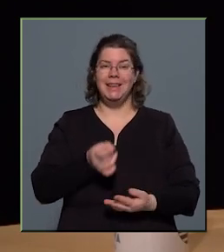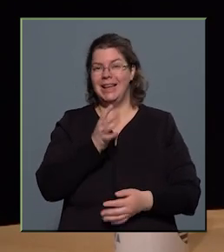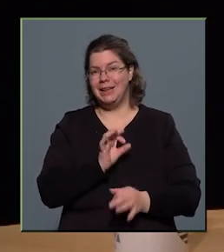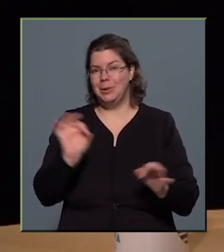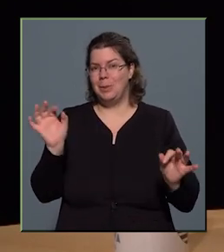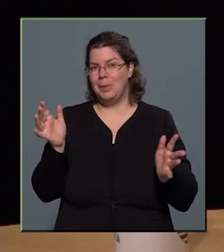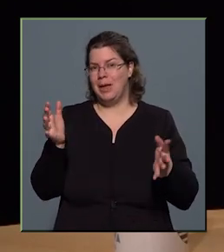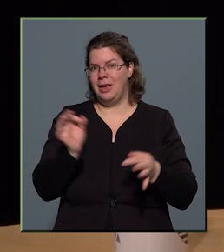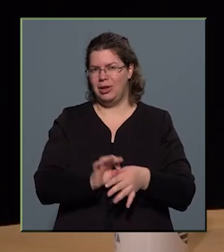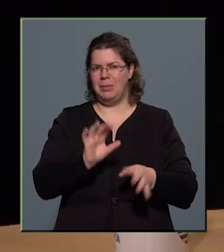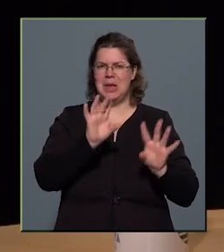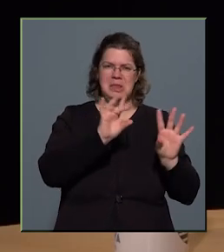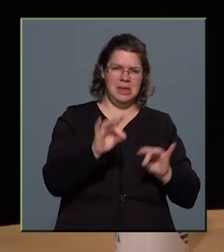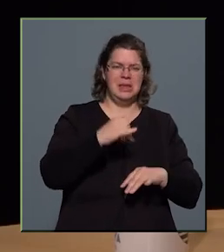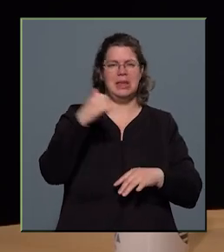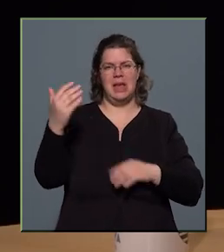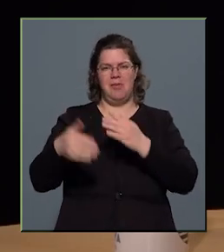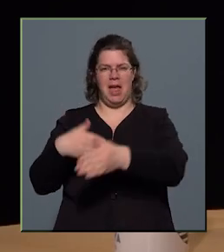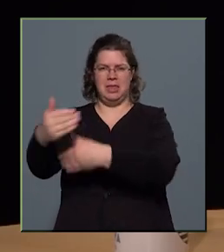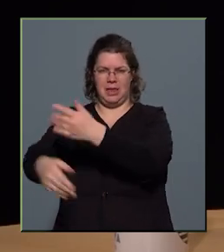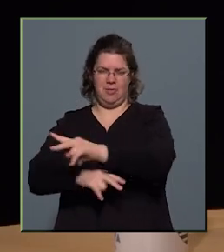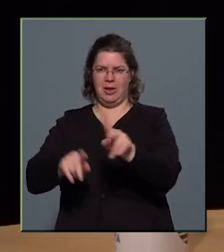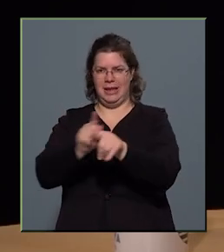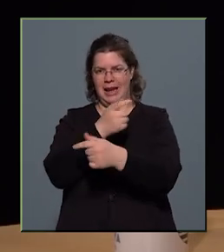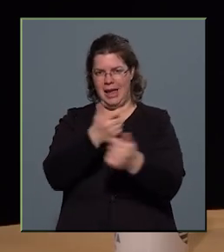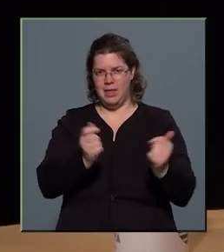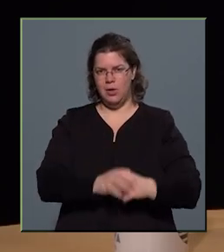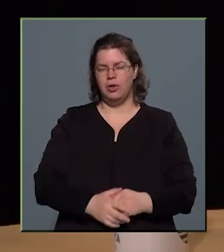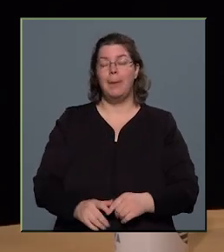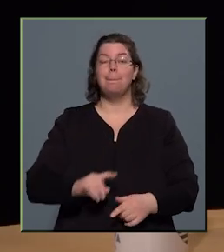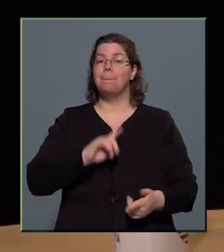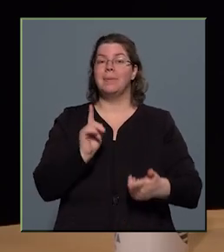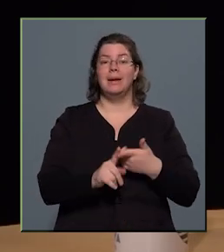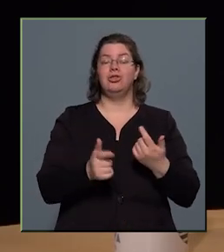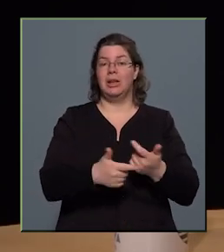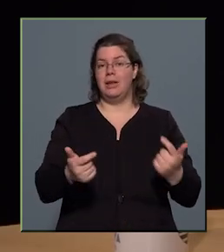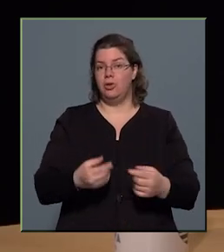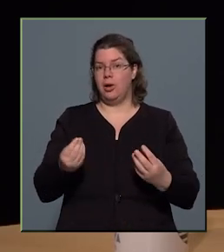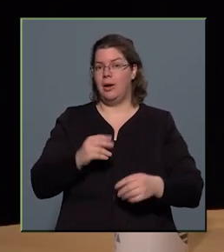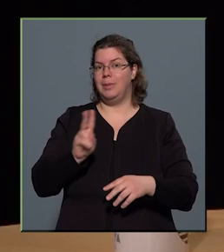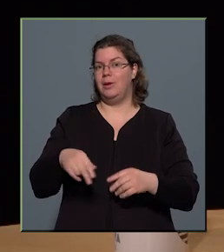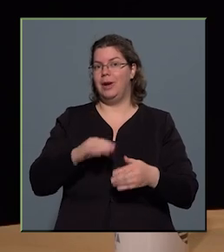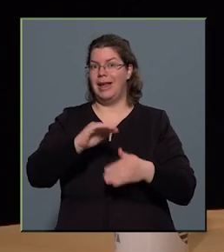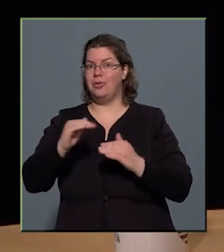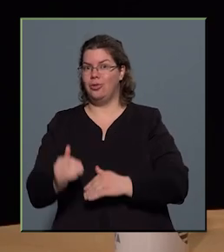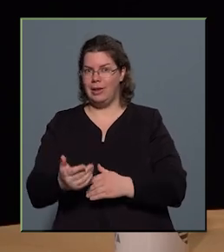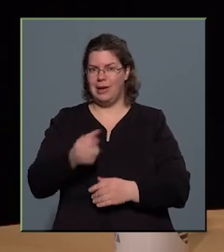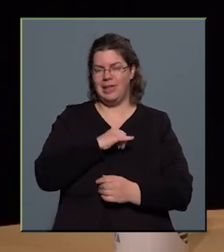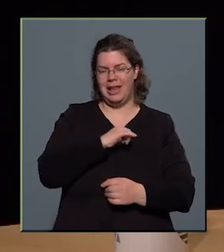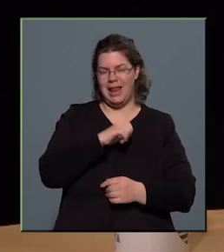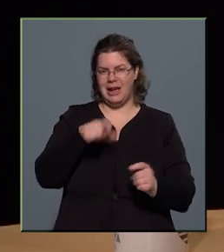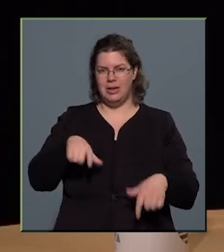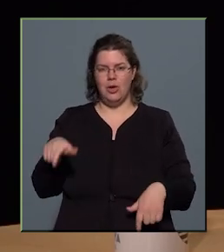esetben is tíz évenként ismétlődik az ilyen lehetőség. A másik lehetőség, amiről szintén lecsúsztak az érdeklődők, az,